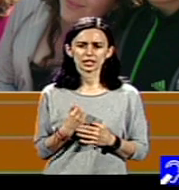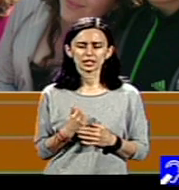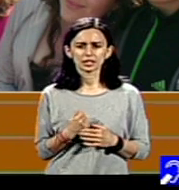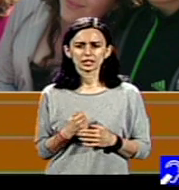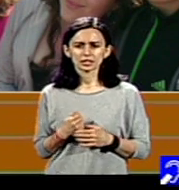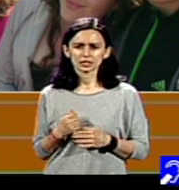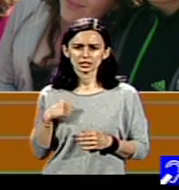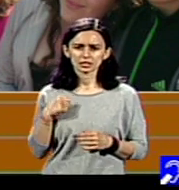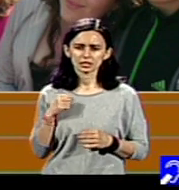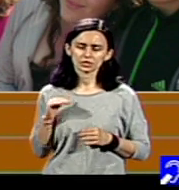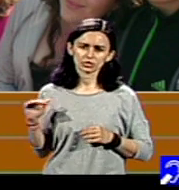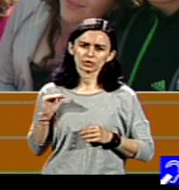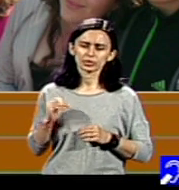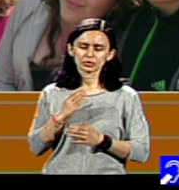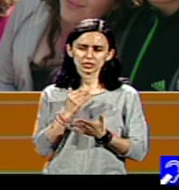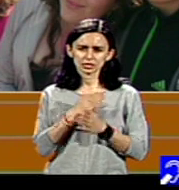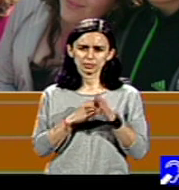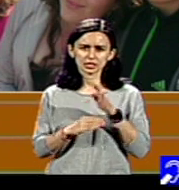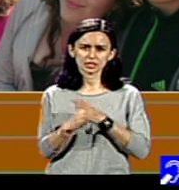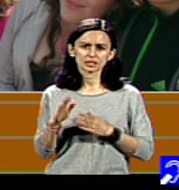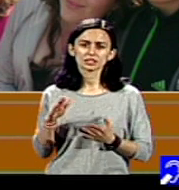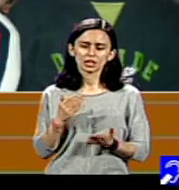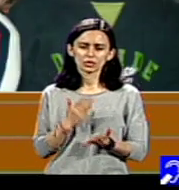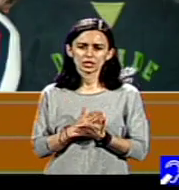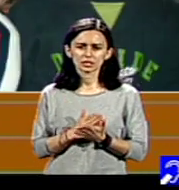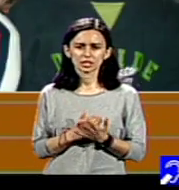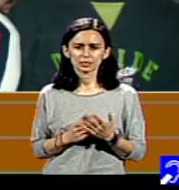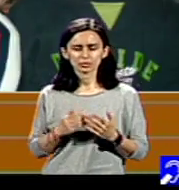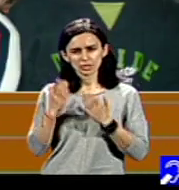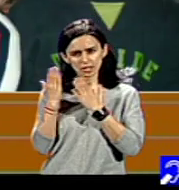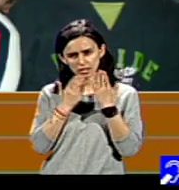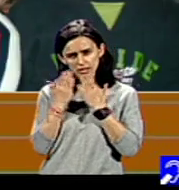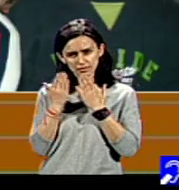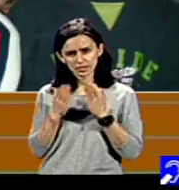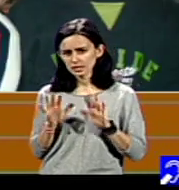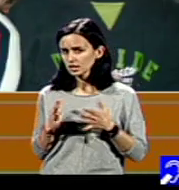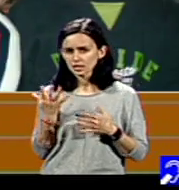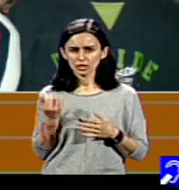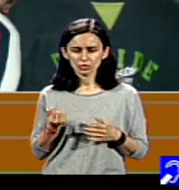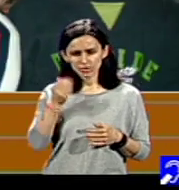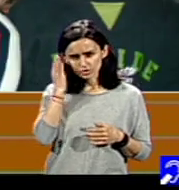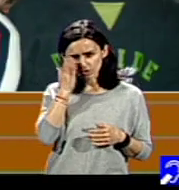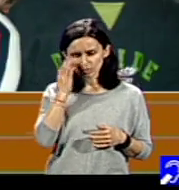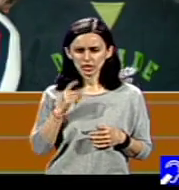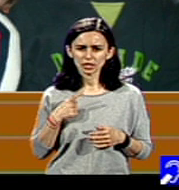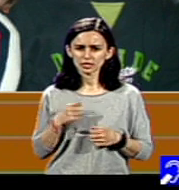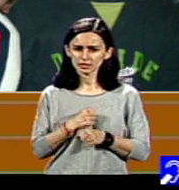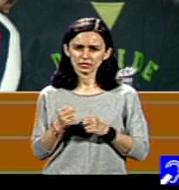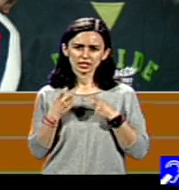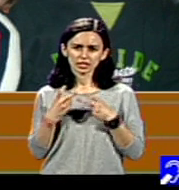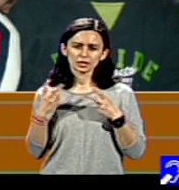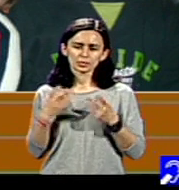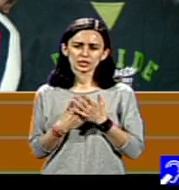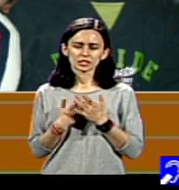dreptul, tineri copii cu dizabilități, au dreptul de a învăța în orice școală, este foarte important